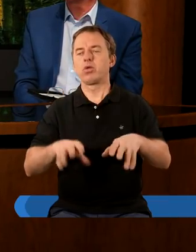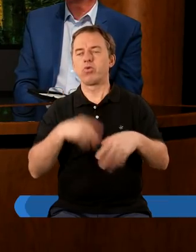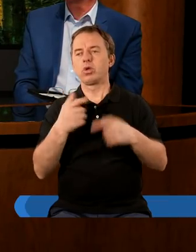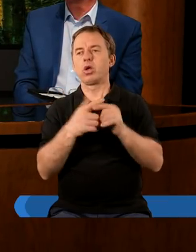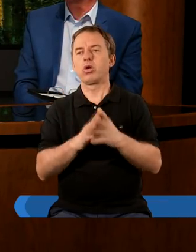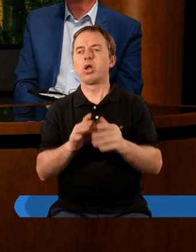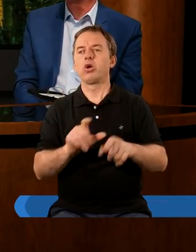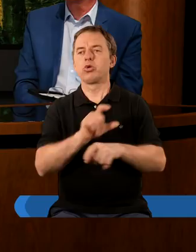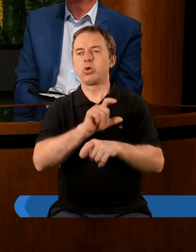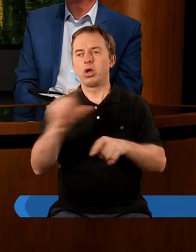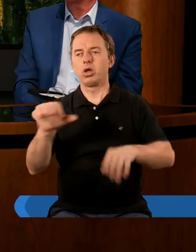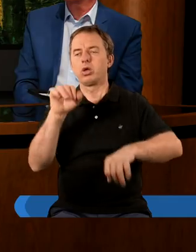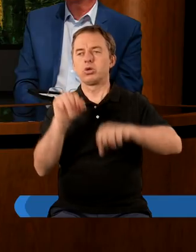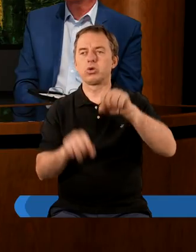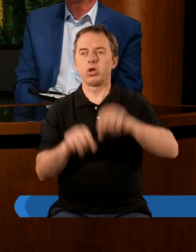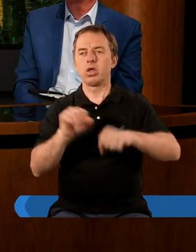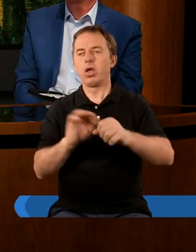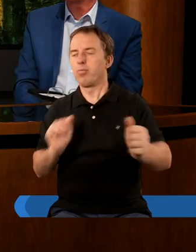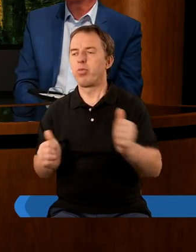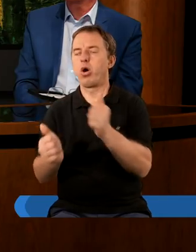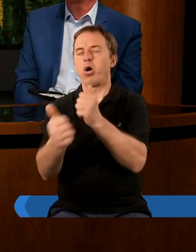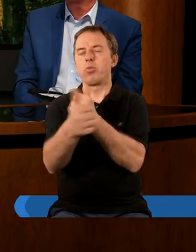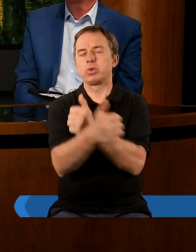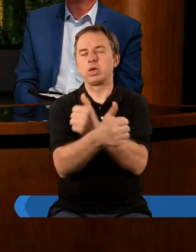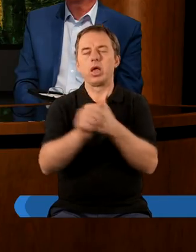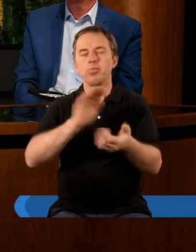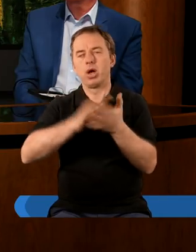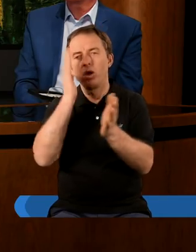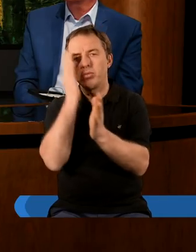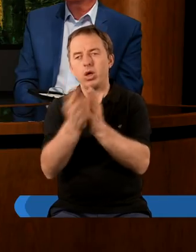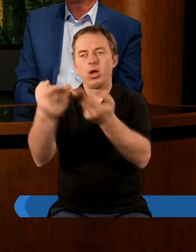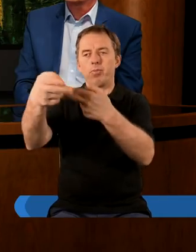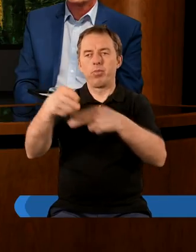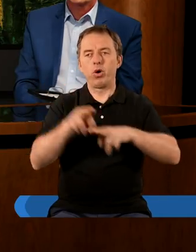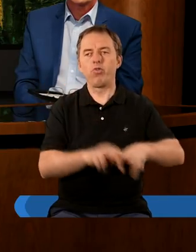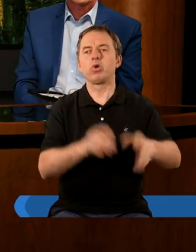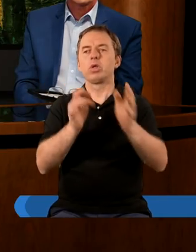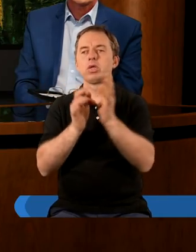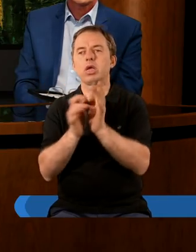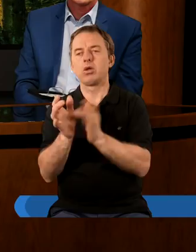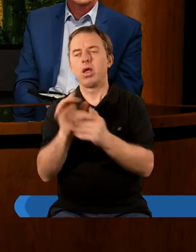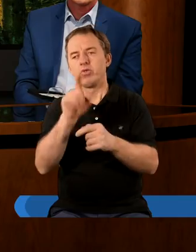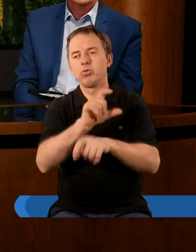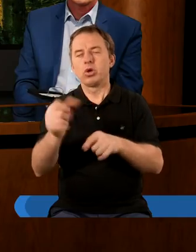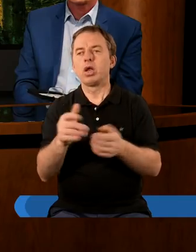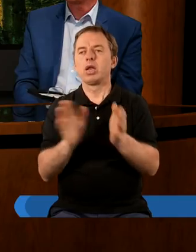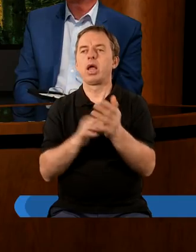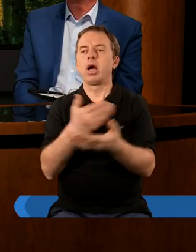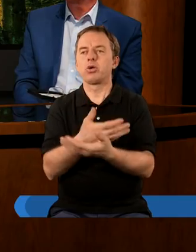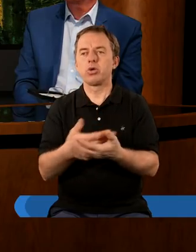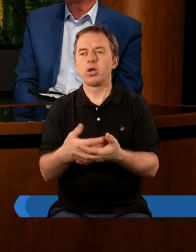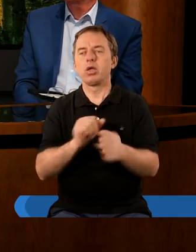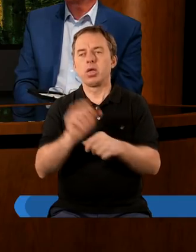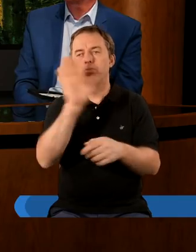rozpoczyna się ten czas sądu poprzedzający bezpośrednio powrót Jezusa Chrystusa i w tym czasie na ziemi